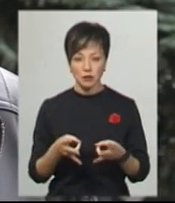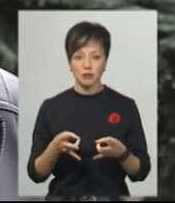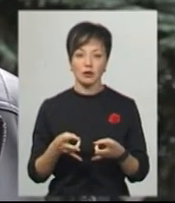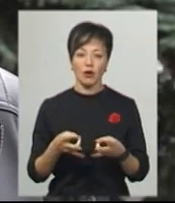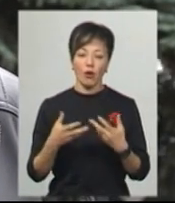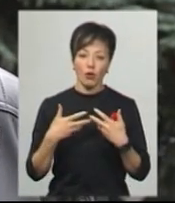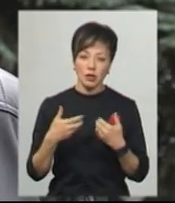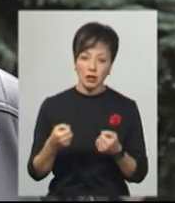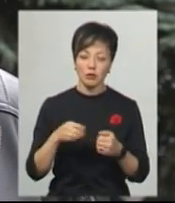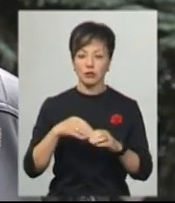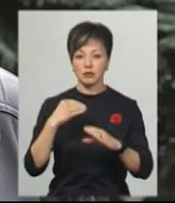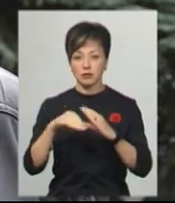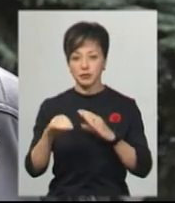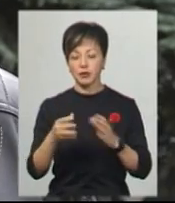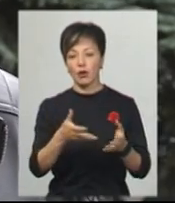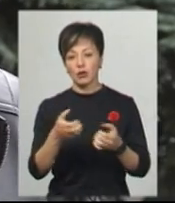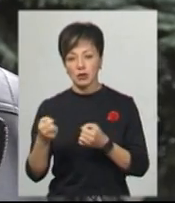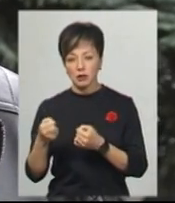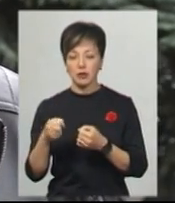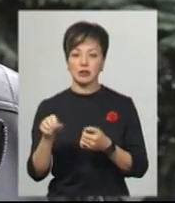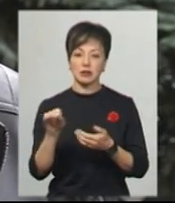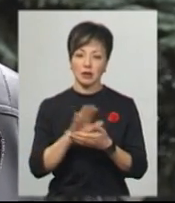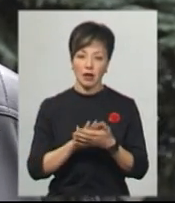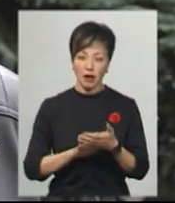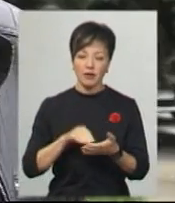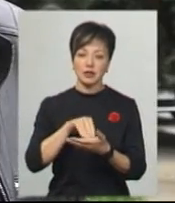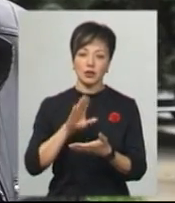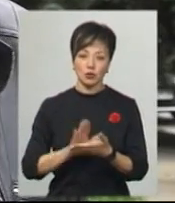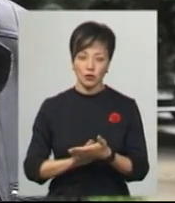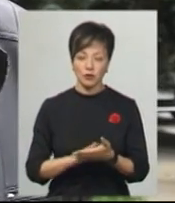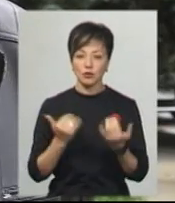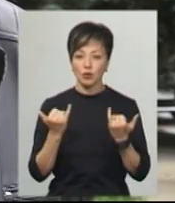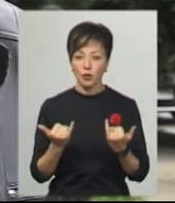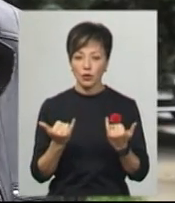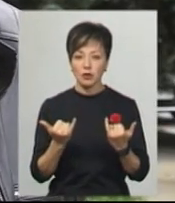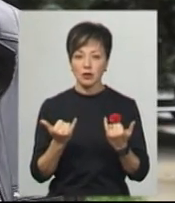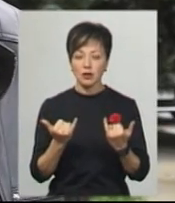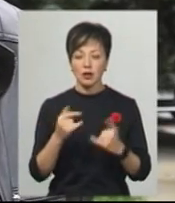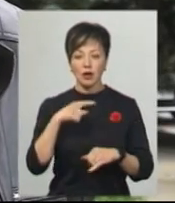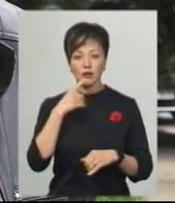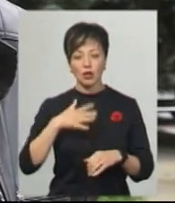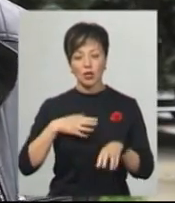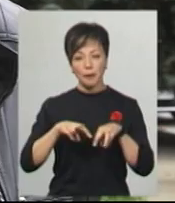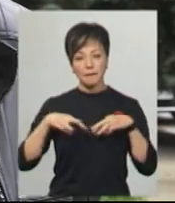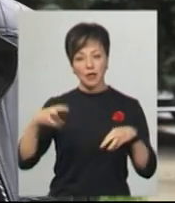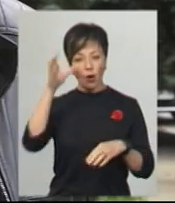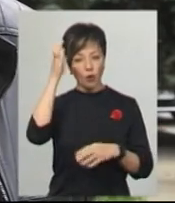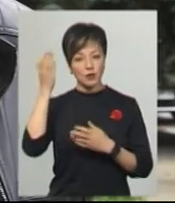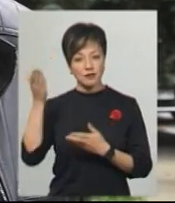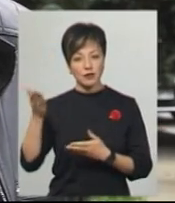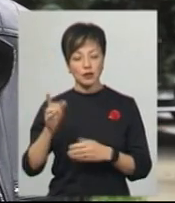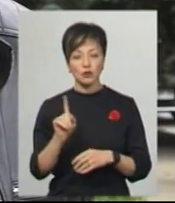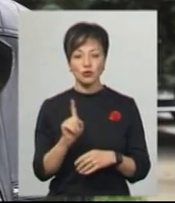отримуємо, відписуємо їм, що ваша заява отримана, ви зареєстровані. Сьогодні прогнозує наше Міністерство освіти і науки,